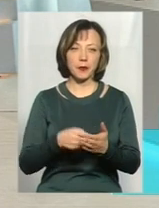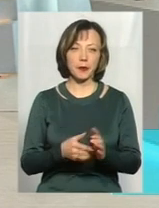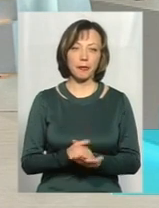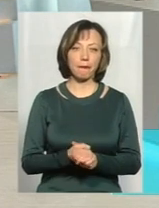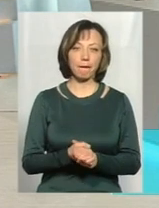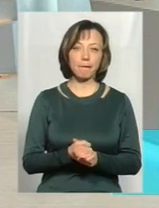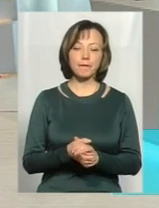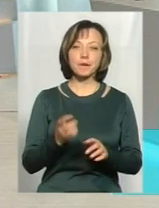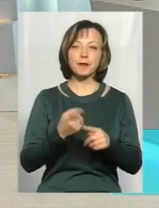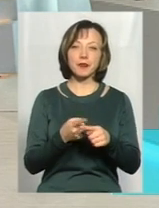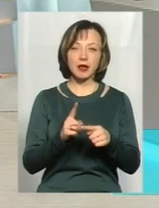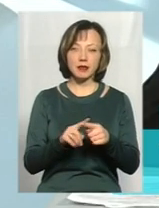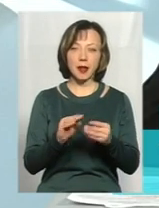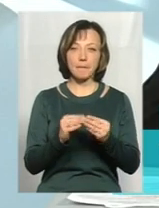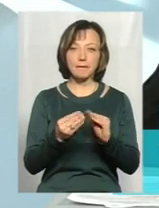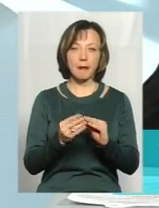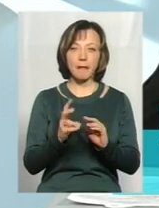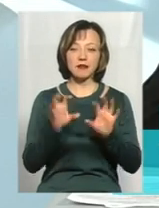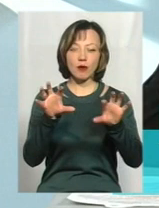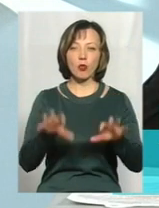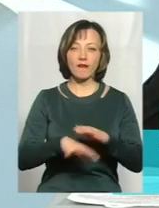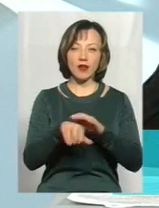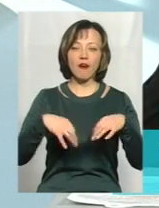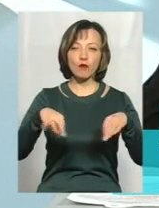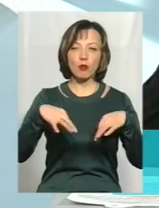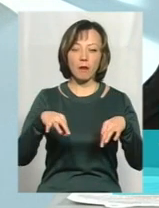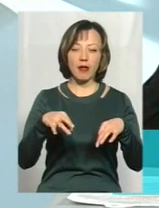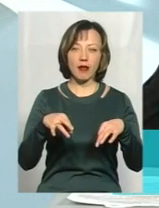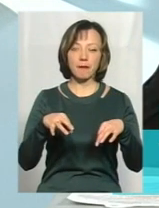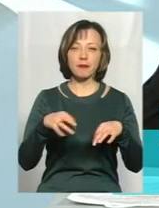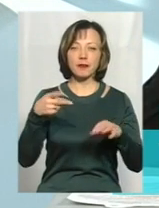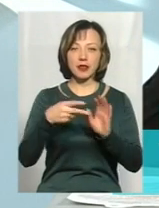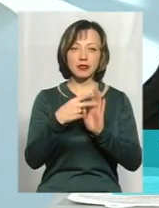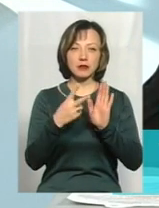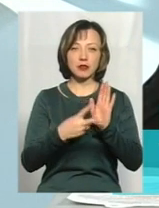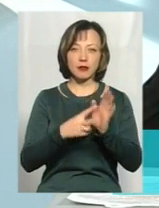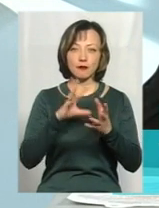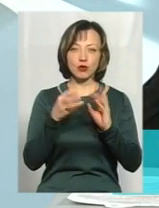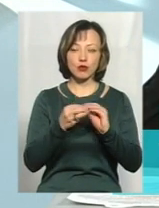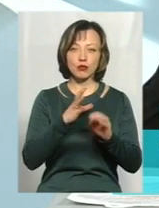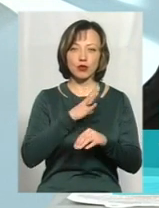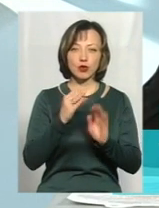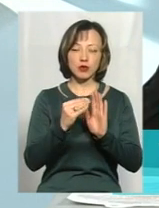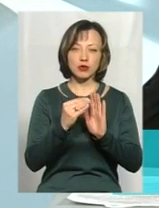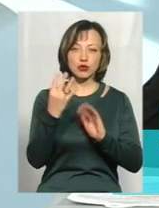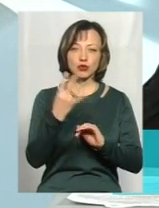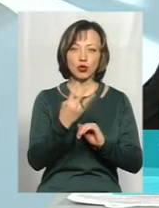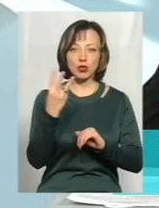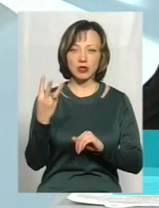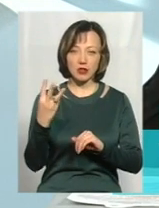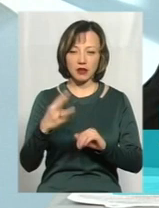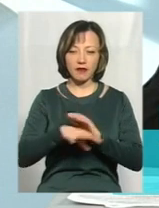проблема, незаконні заволодіння транспортними засобами. В 2017 році було зареєстровано 43